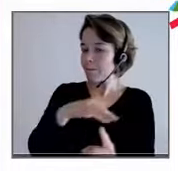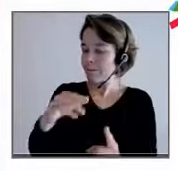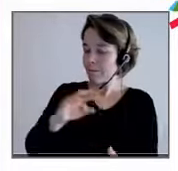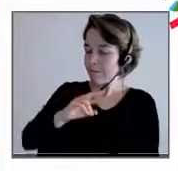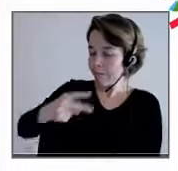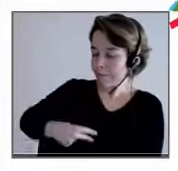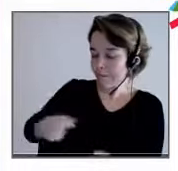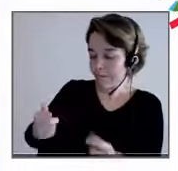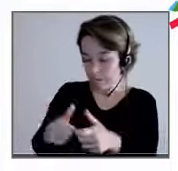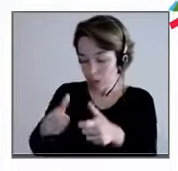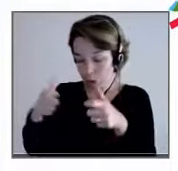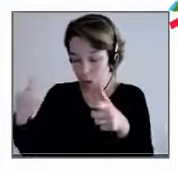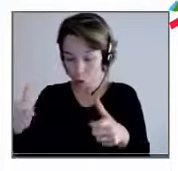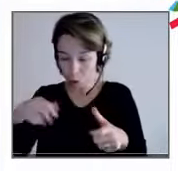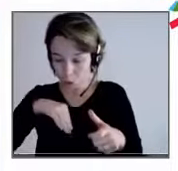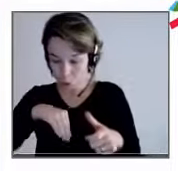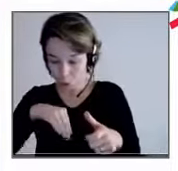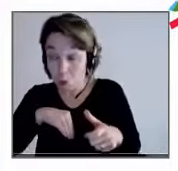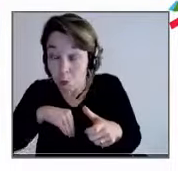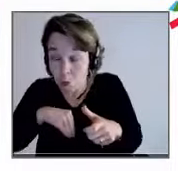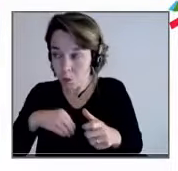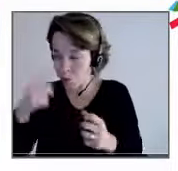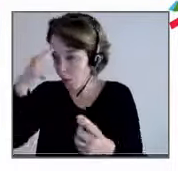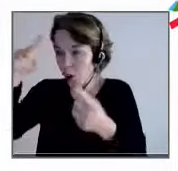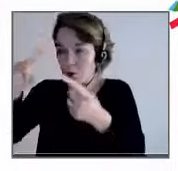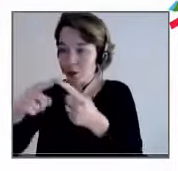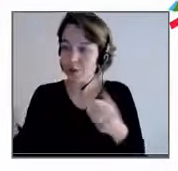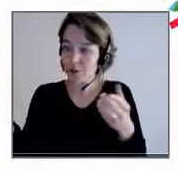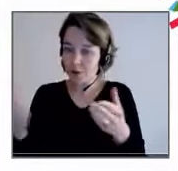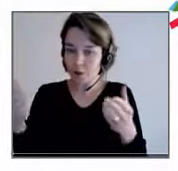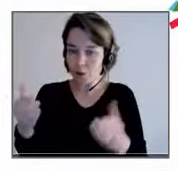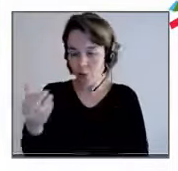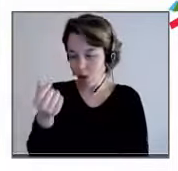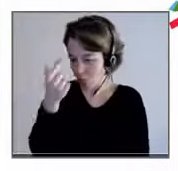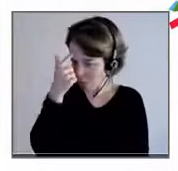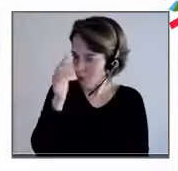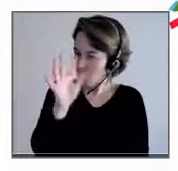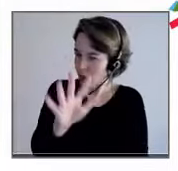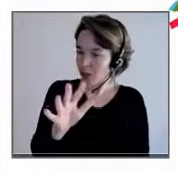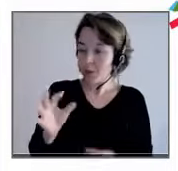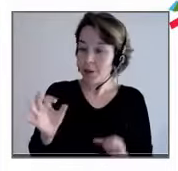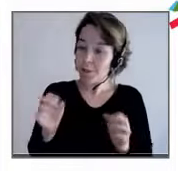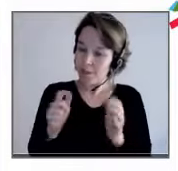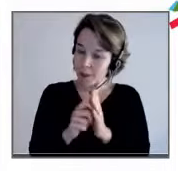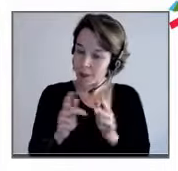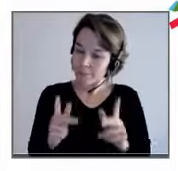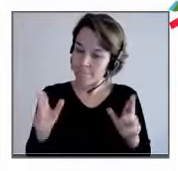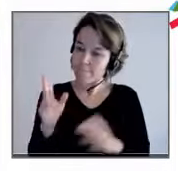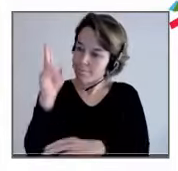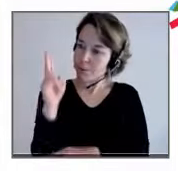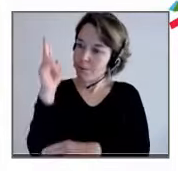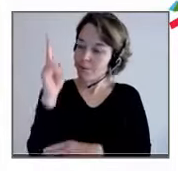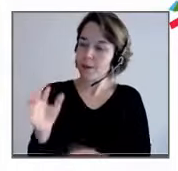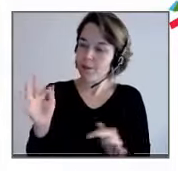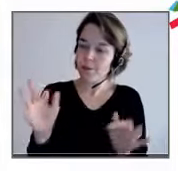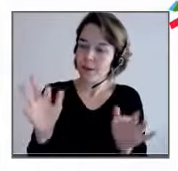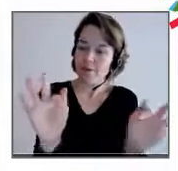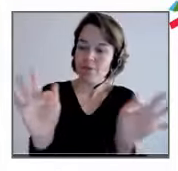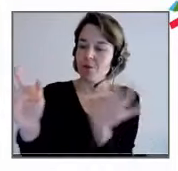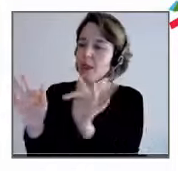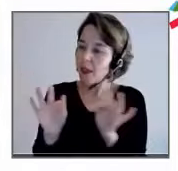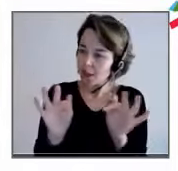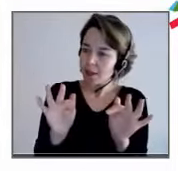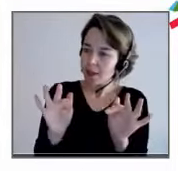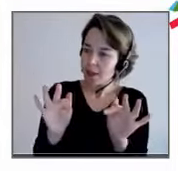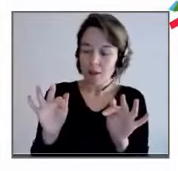'avez évoqué. Vous pensez que c'est le bon moment, finalement, le momentum pour la fraternité ? Oui, en tout cas, ce n pas du tout des